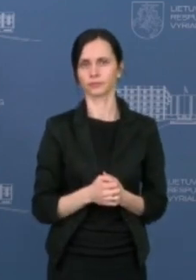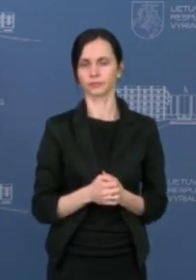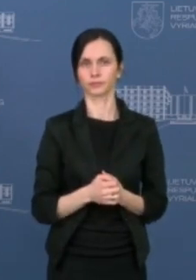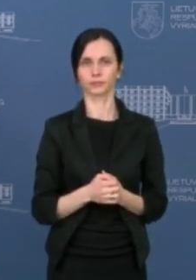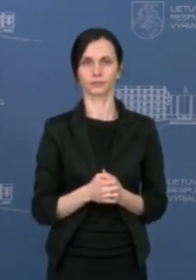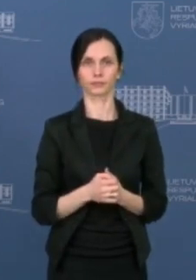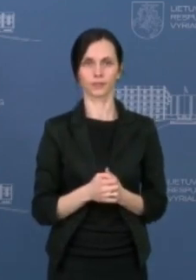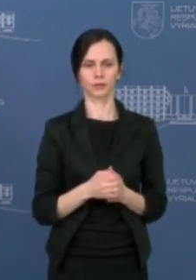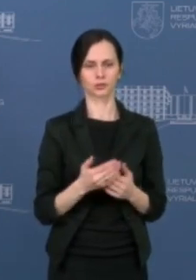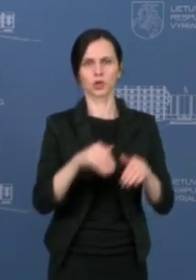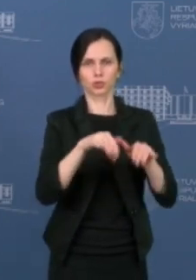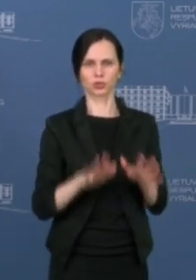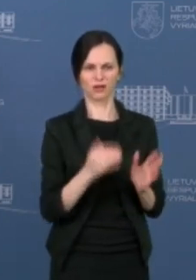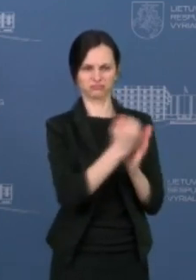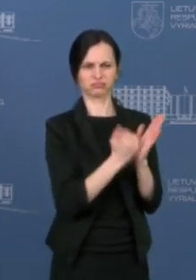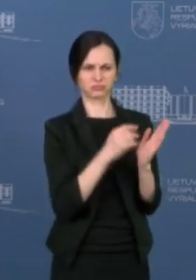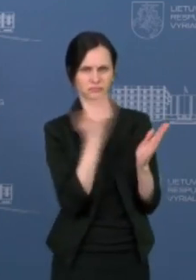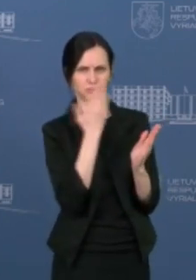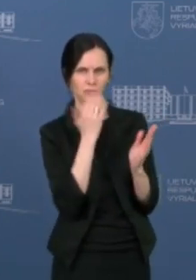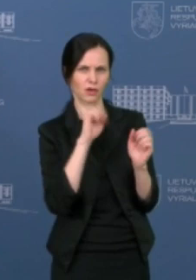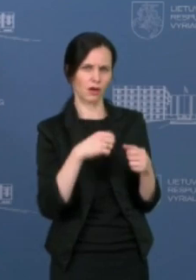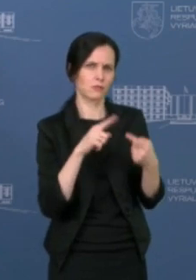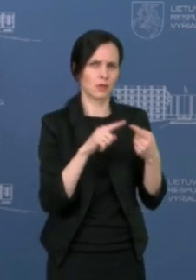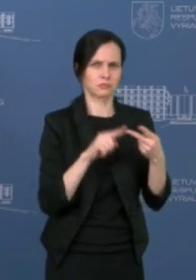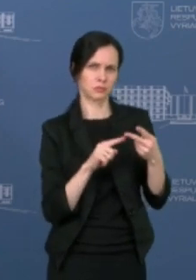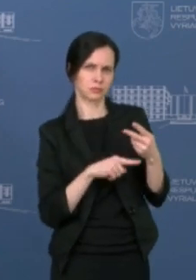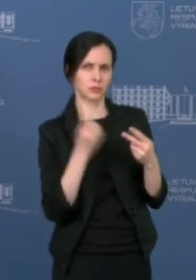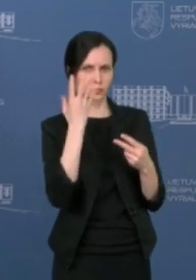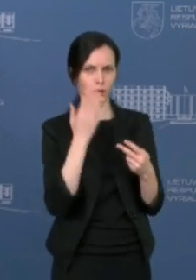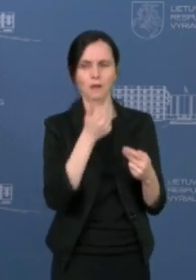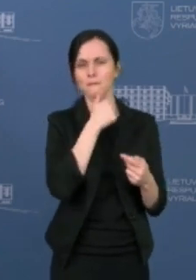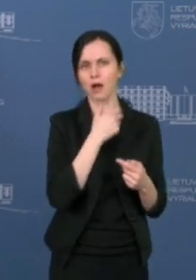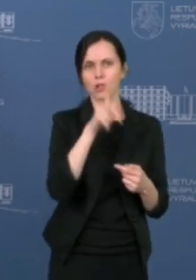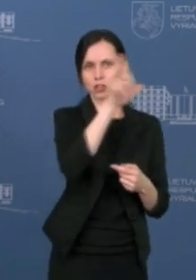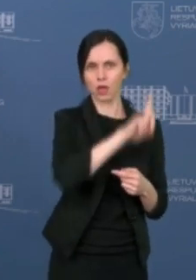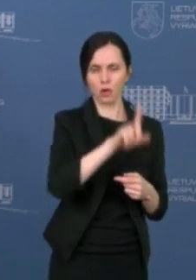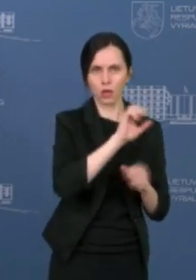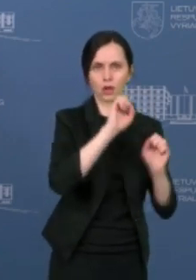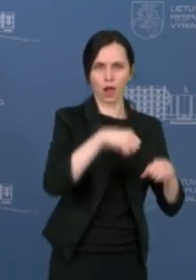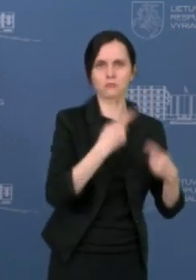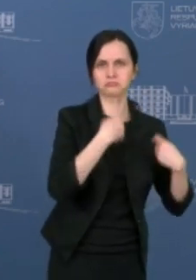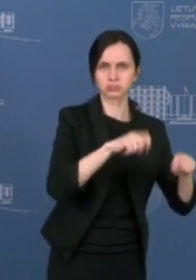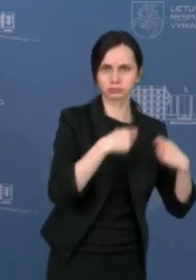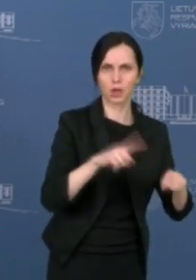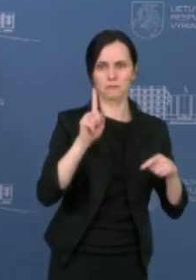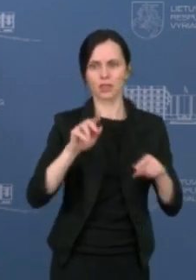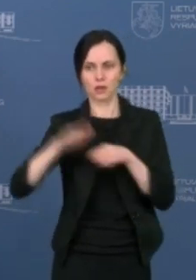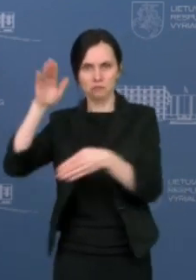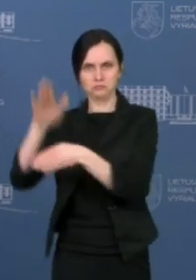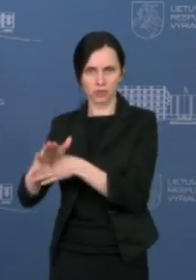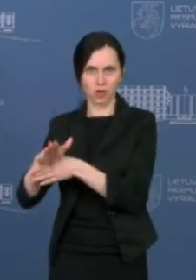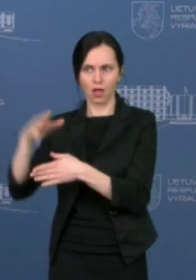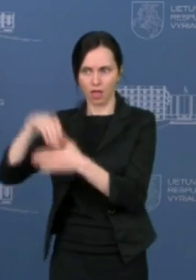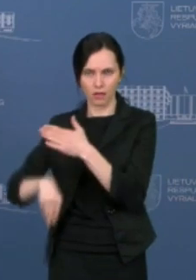skaityti tą natarimą, nes yra kalbama, kad galima prekyba laukia nuo laikinų ir renginimų, bet to pačiu, kad pavilijonos ir kioskose